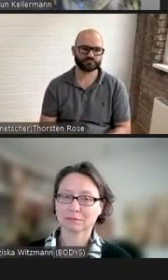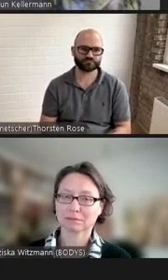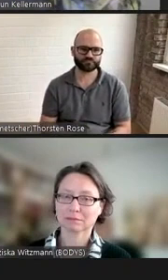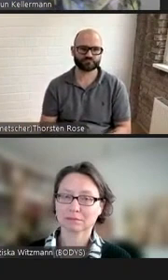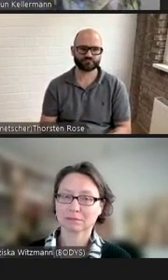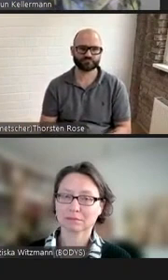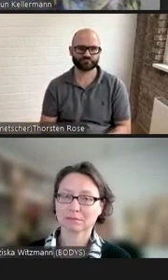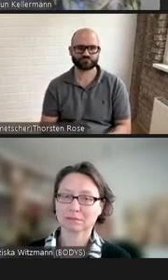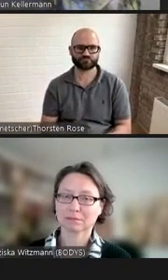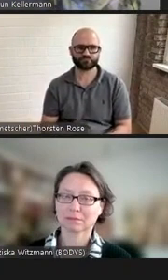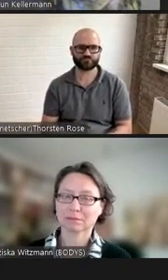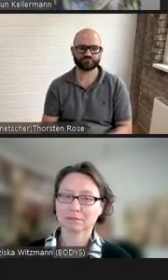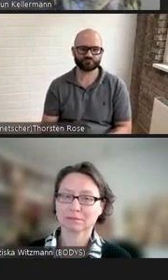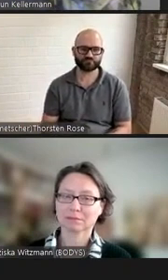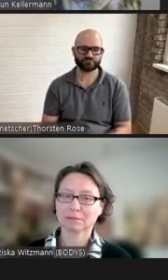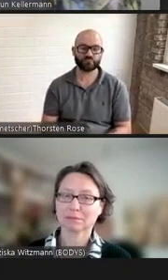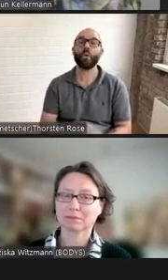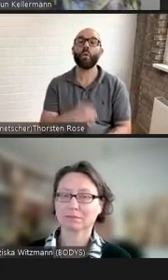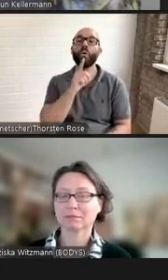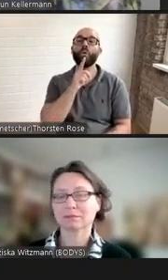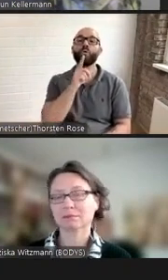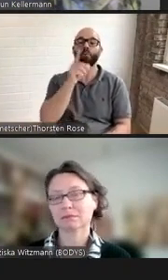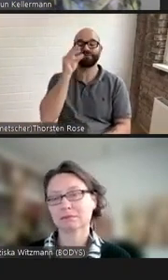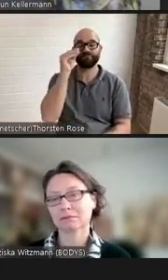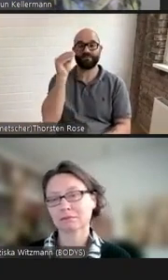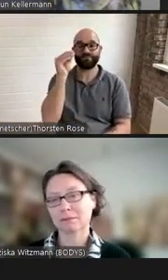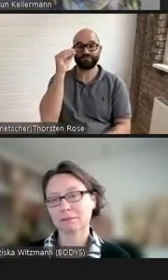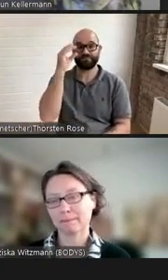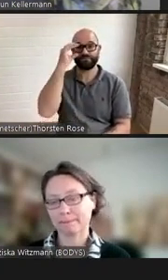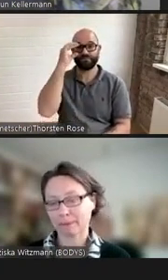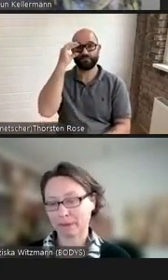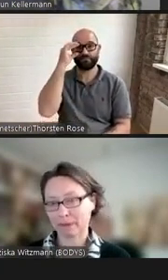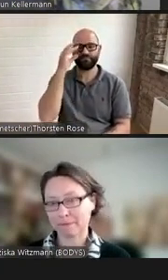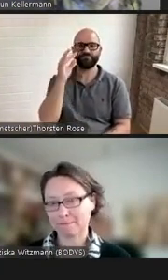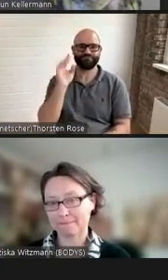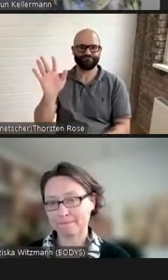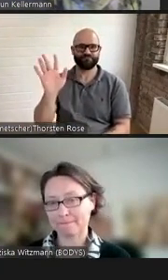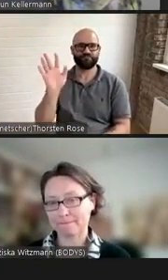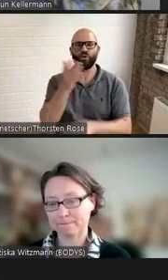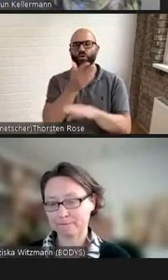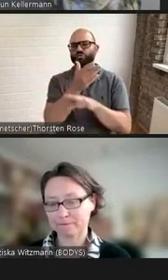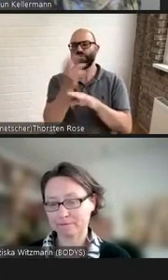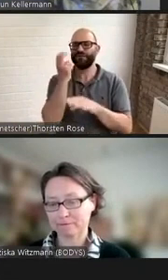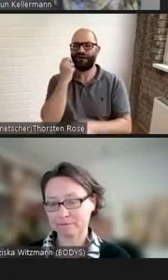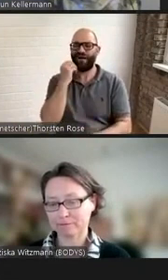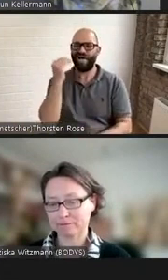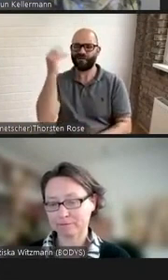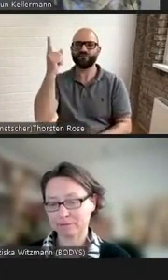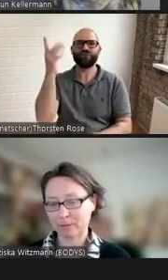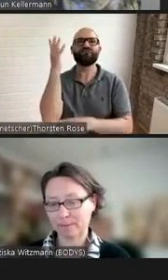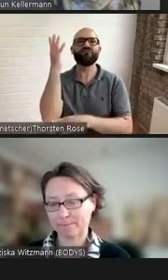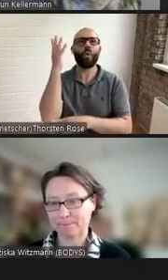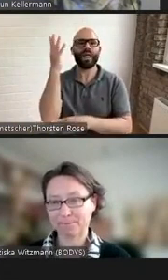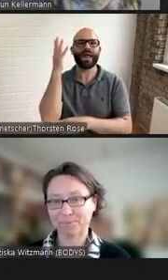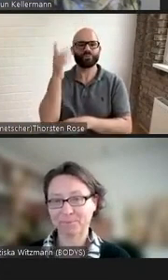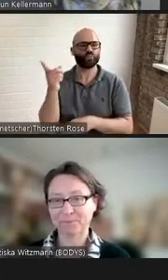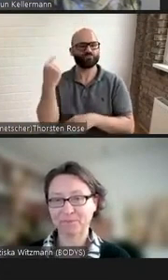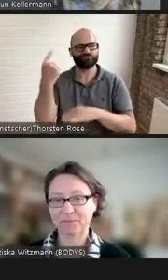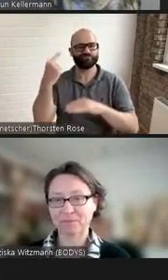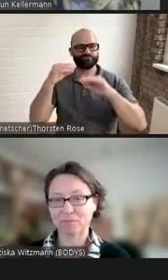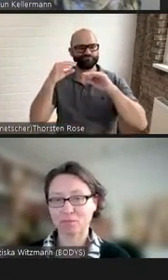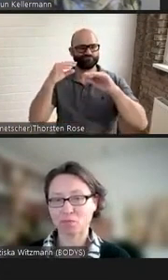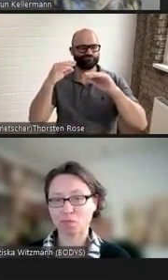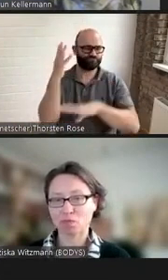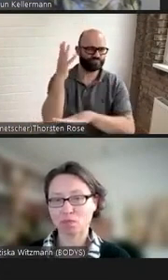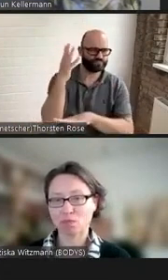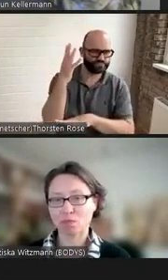Vorlesung die er sehr spät in seinem Leben gehalten hat das Ganze selbst kommentiert er